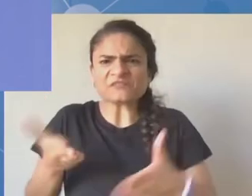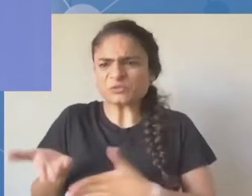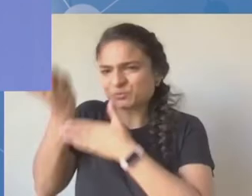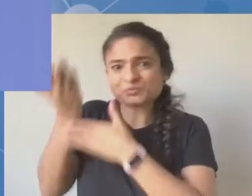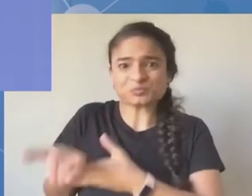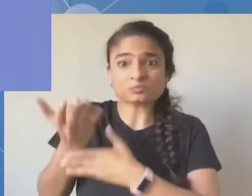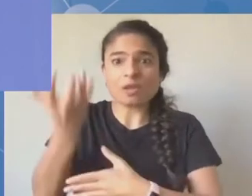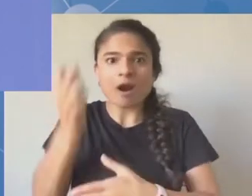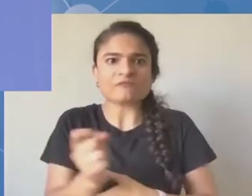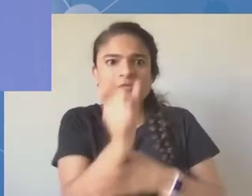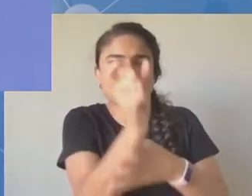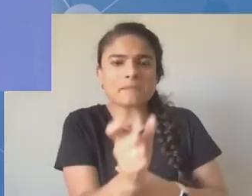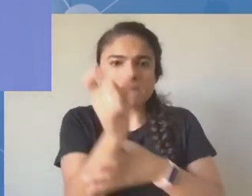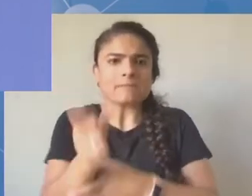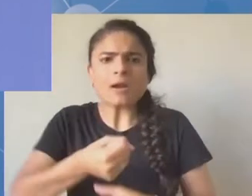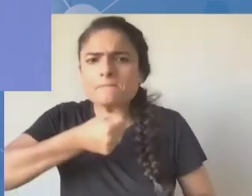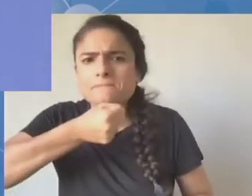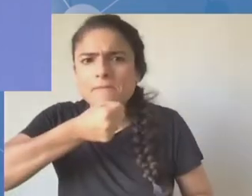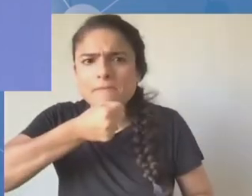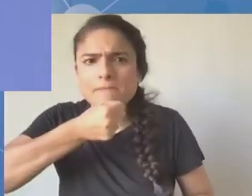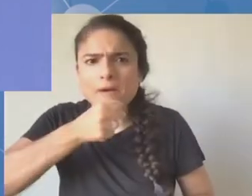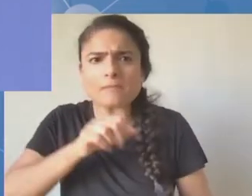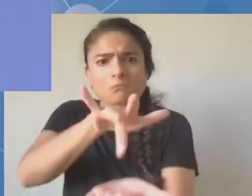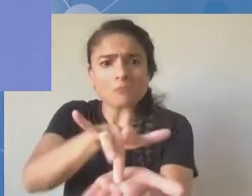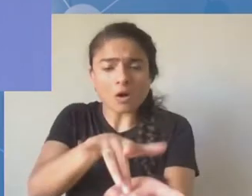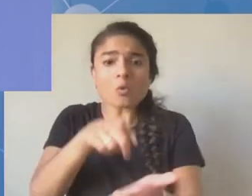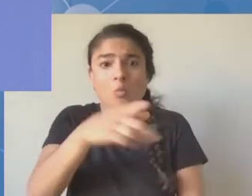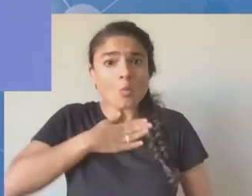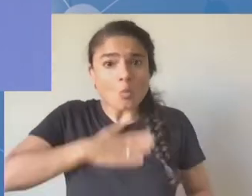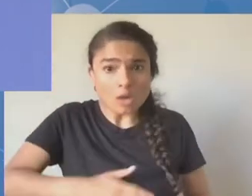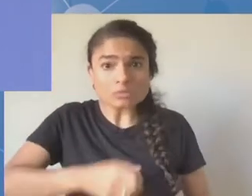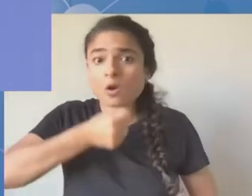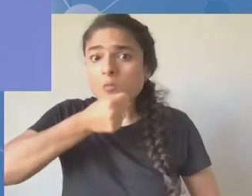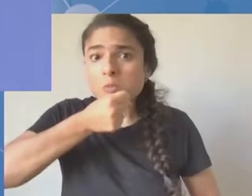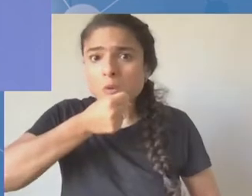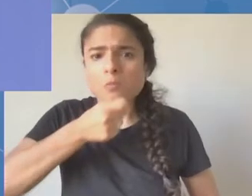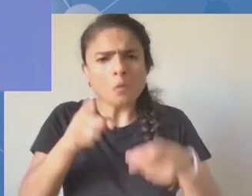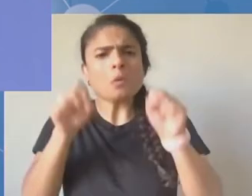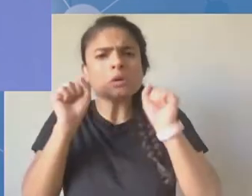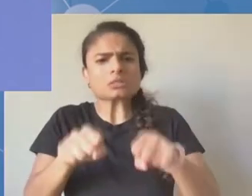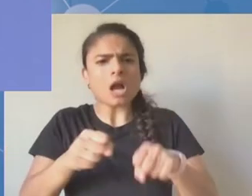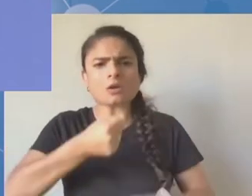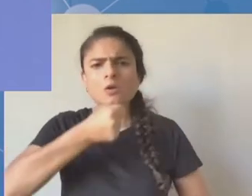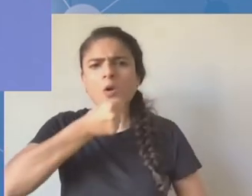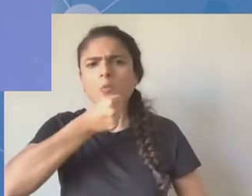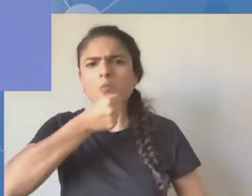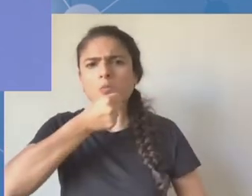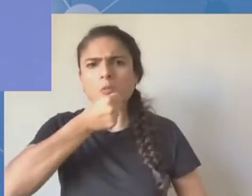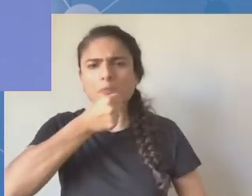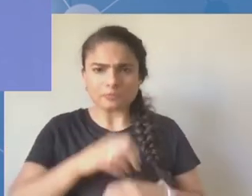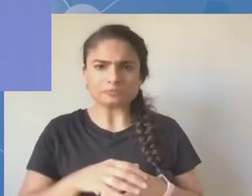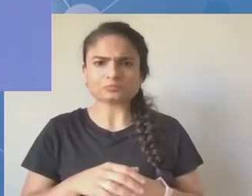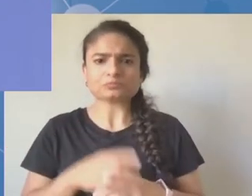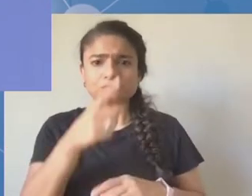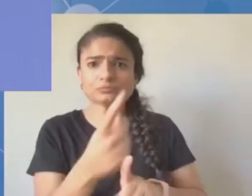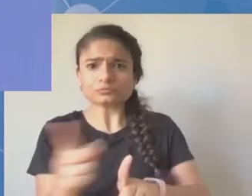ktoś zgłosi się do wypowiedzi przy pierwszym mikrofonie, to wtedy otworzymy ten mikrofon, potem przejdziemy do